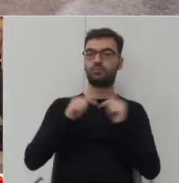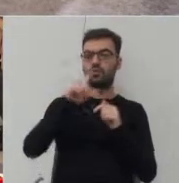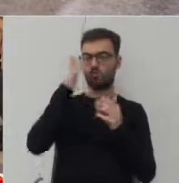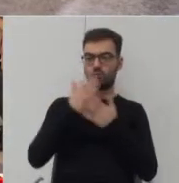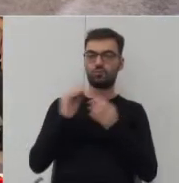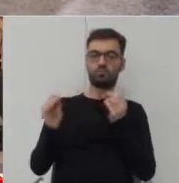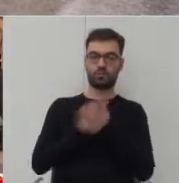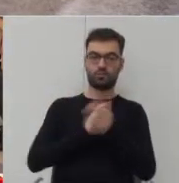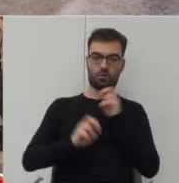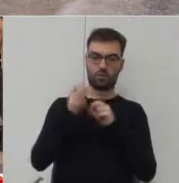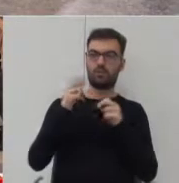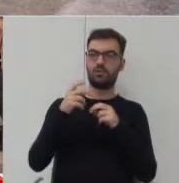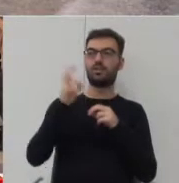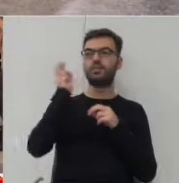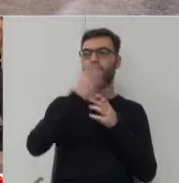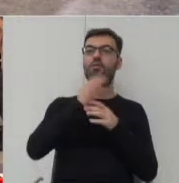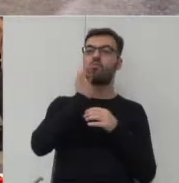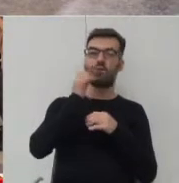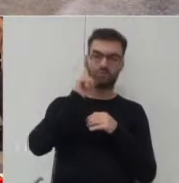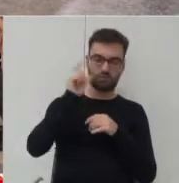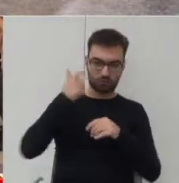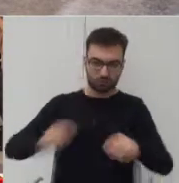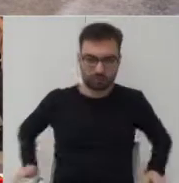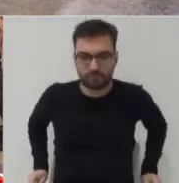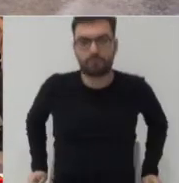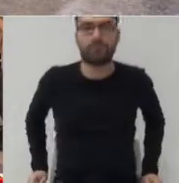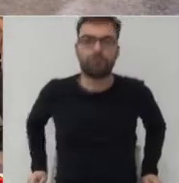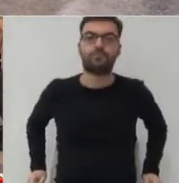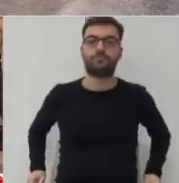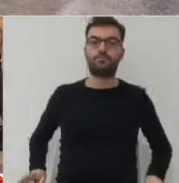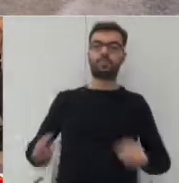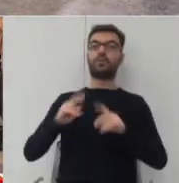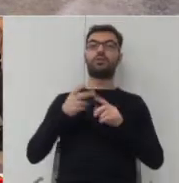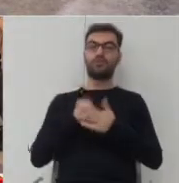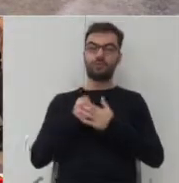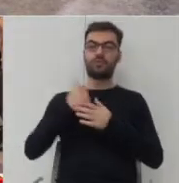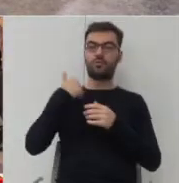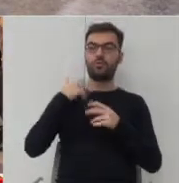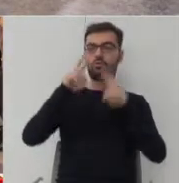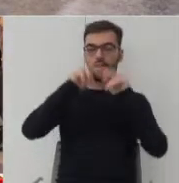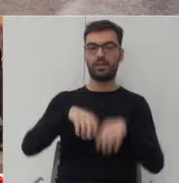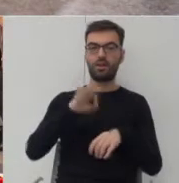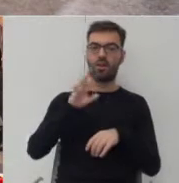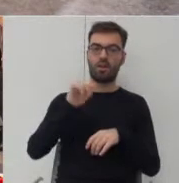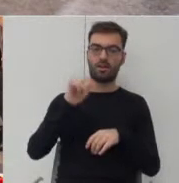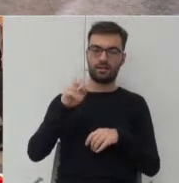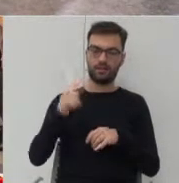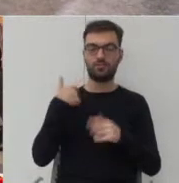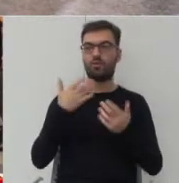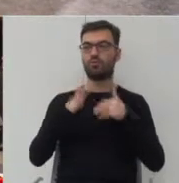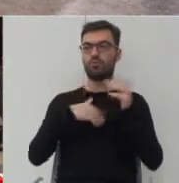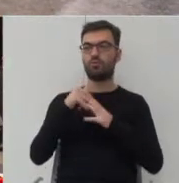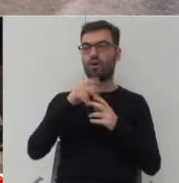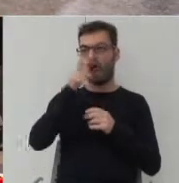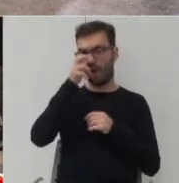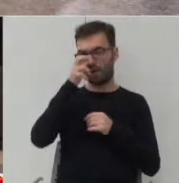przekonani są nim zainteresowani, są to głównie młodzi mężczyźni z drugiej strony też było takie badanie orlików robione, kiedy zbudowano orliki,